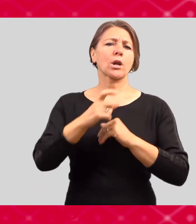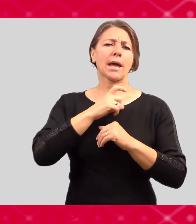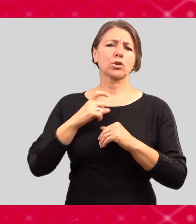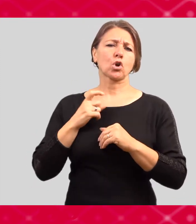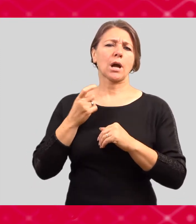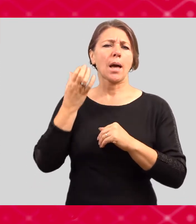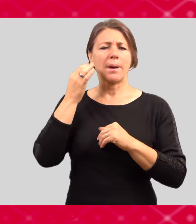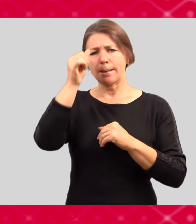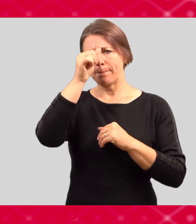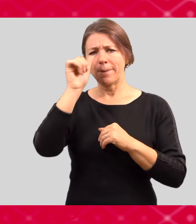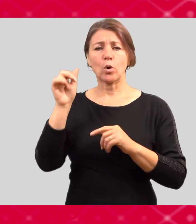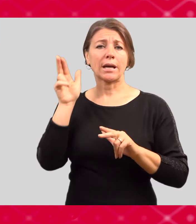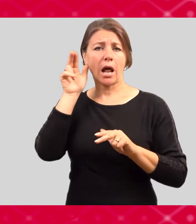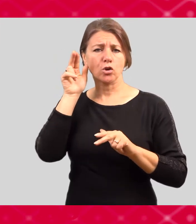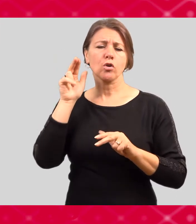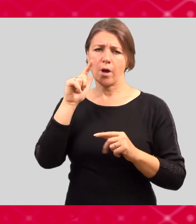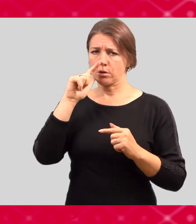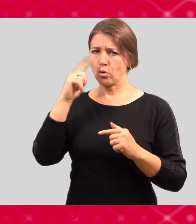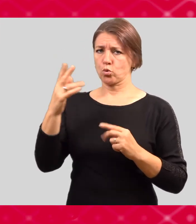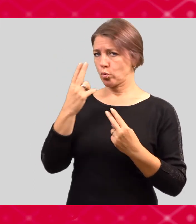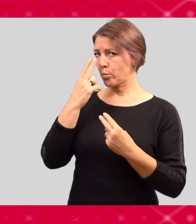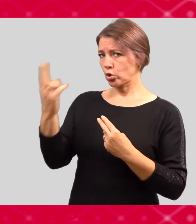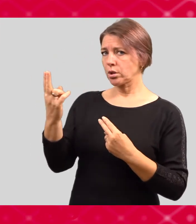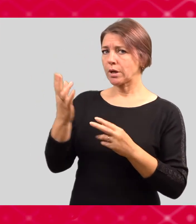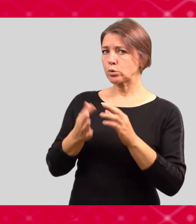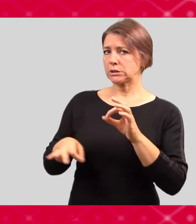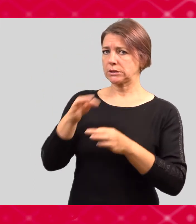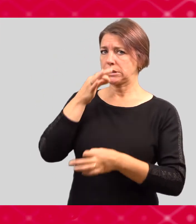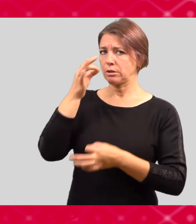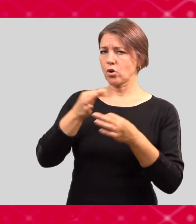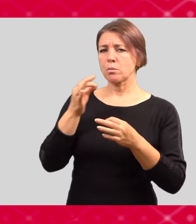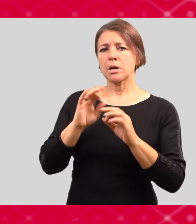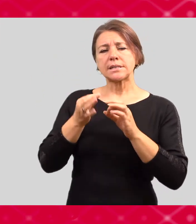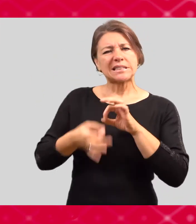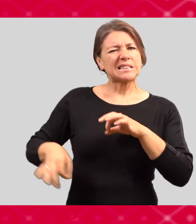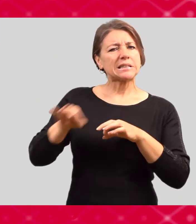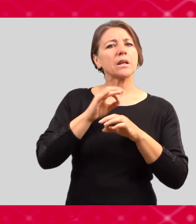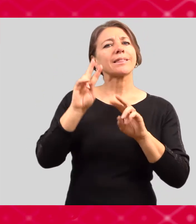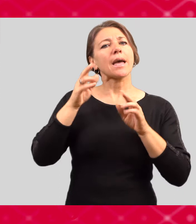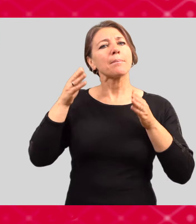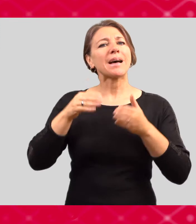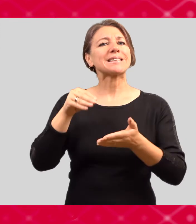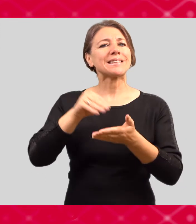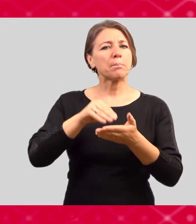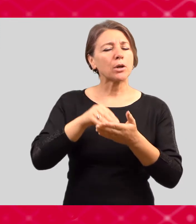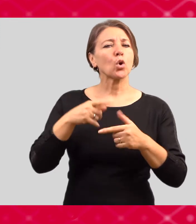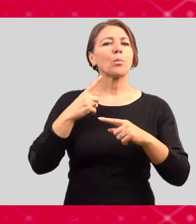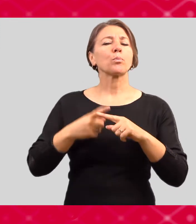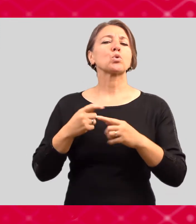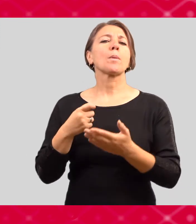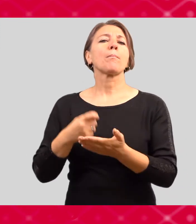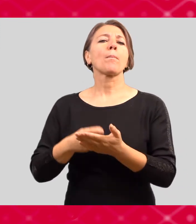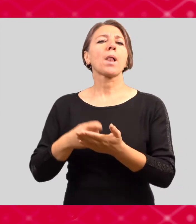Králíčková samostatnou, takže vás odkazují na ní, ta bude podrobná a bude zahrnovat nejen stipendia, ale i